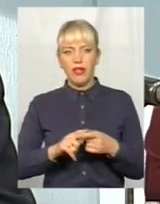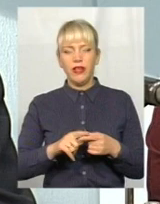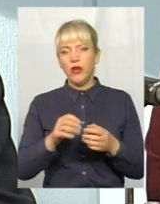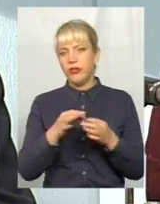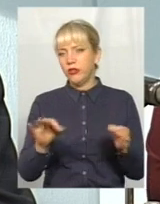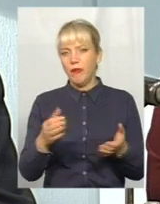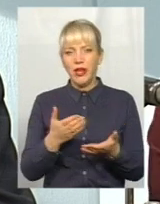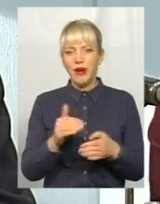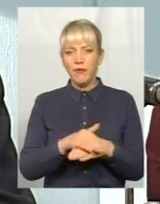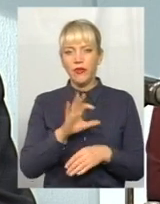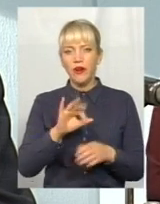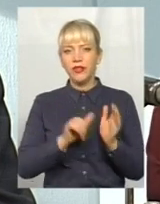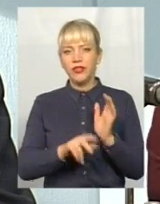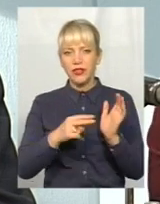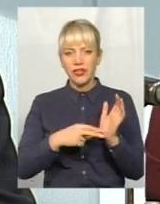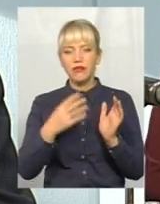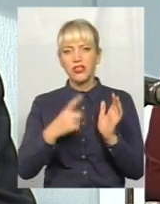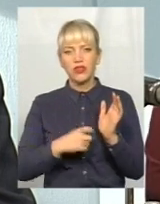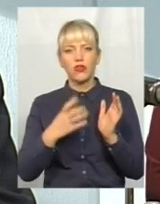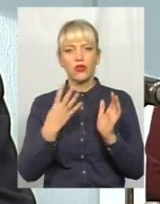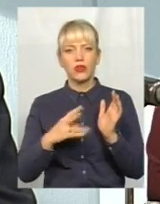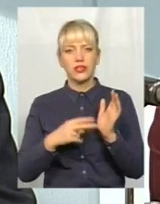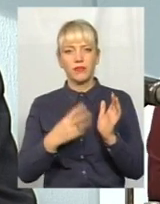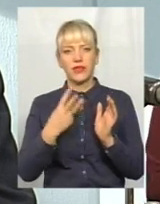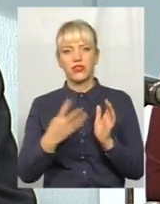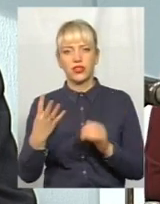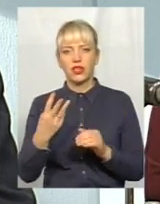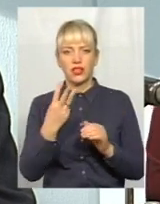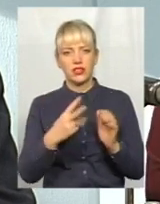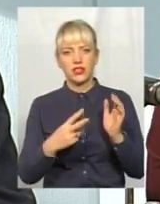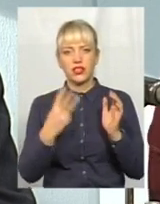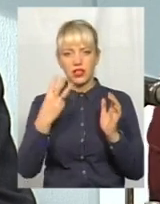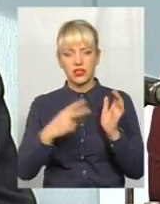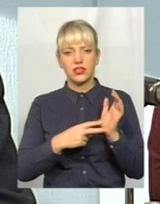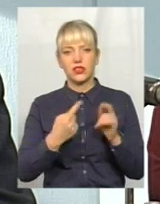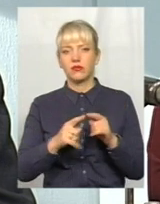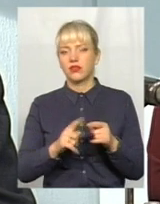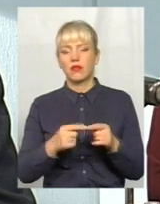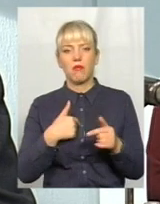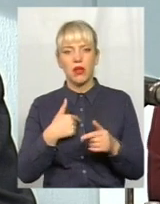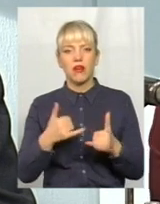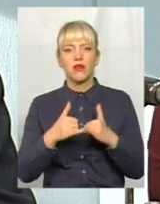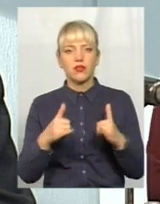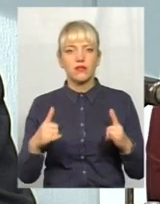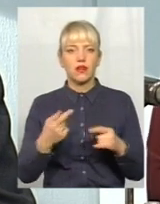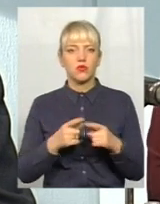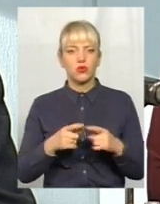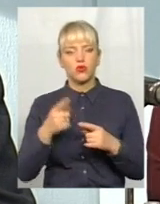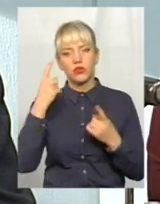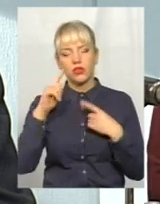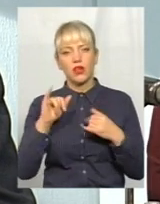доступний завжди 067-647-3437, тому що цю ідею ми проштовхуємо і разом з владою,